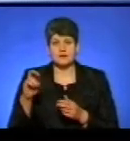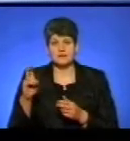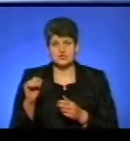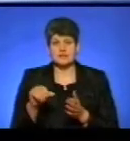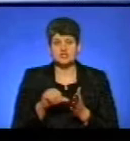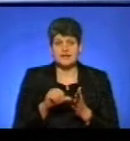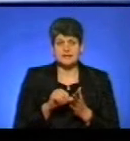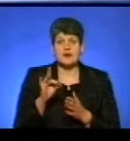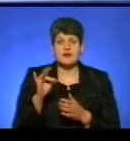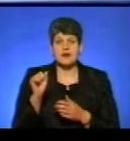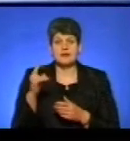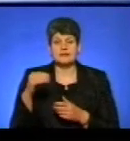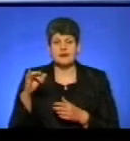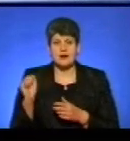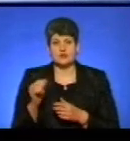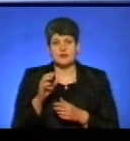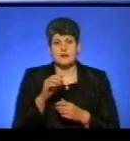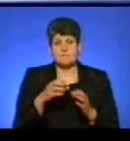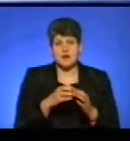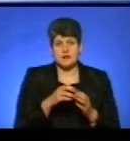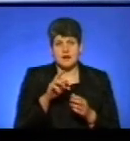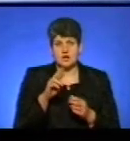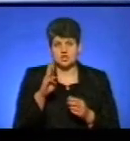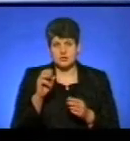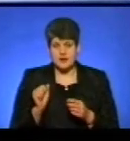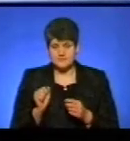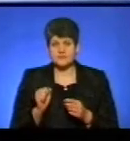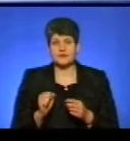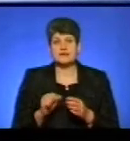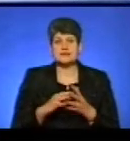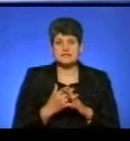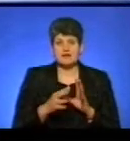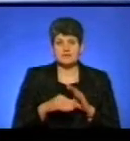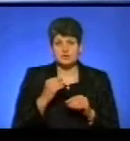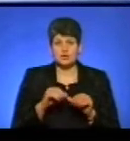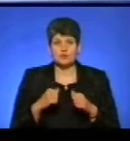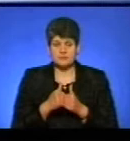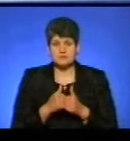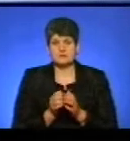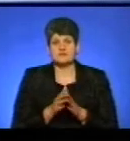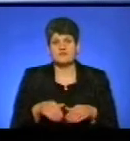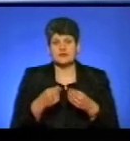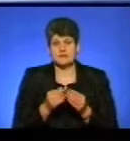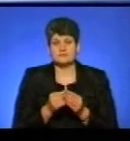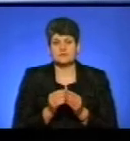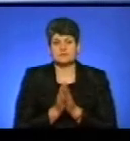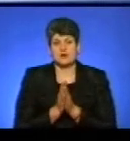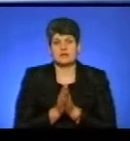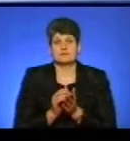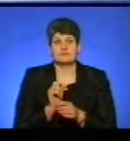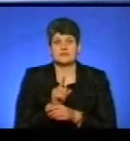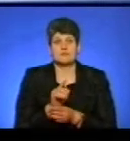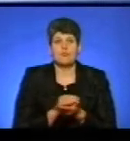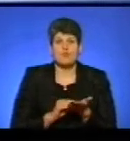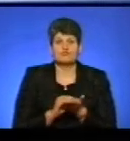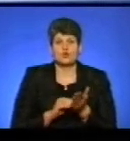член радикальної партії Олега Ляшка. Сільська виборча комісія звернеться до ЦВК з проханням призначити повторні вибори на